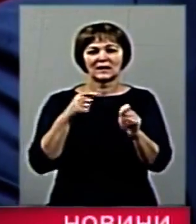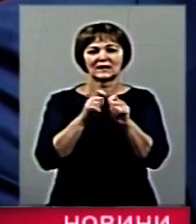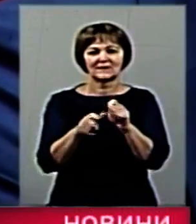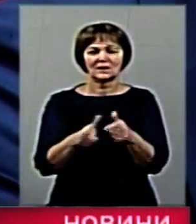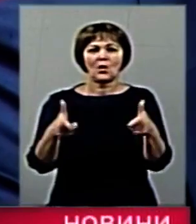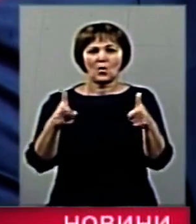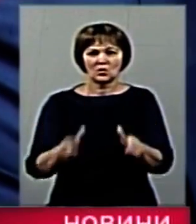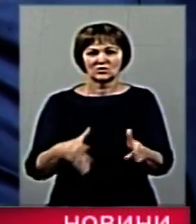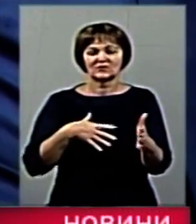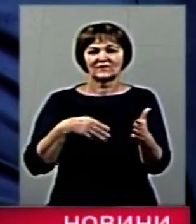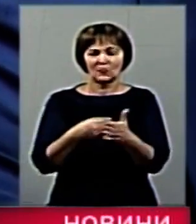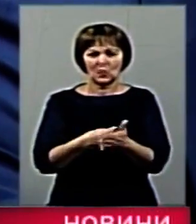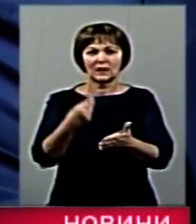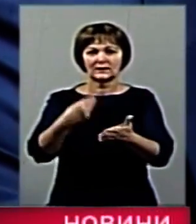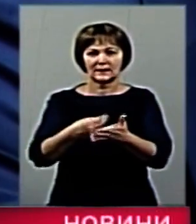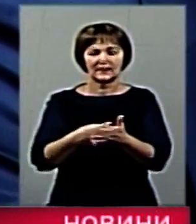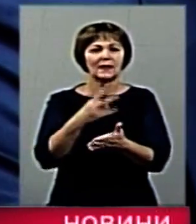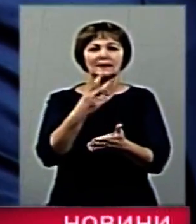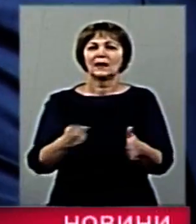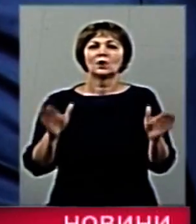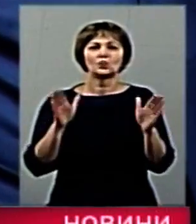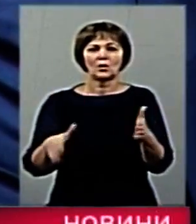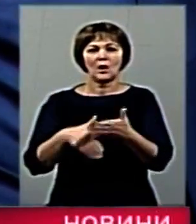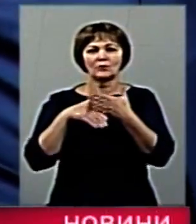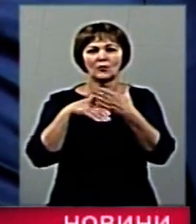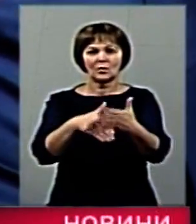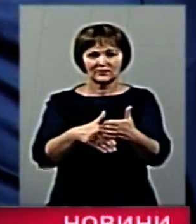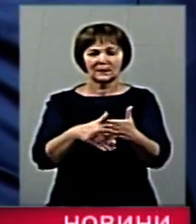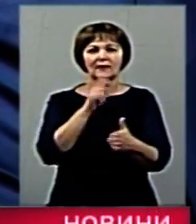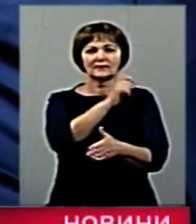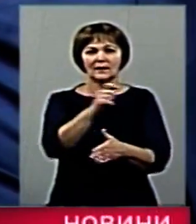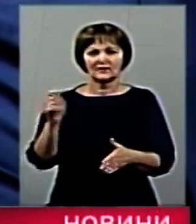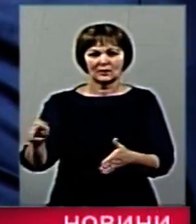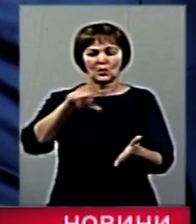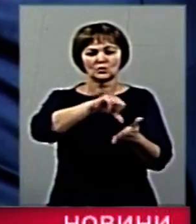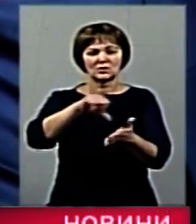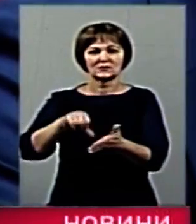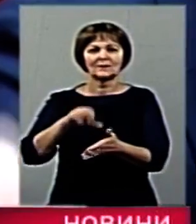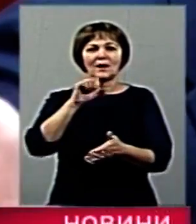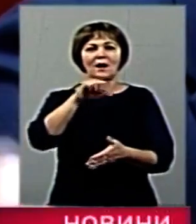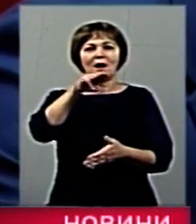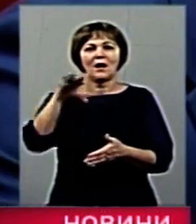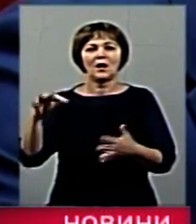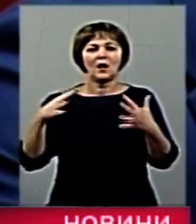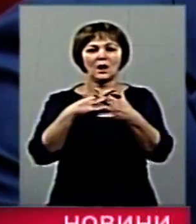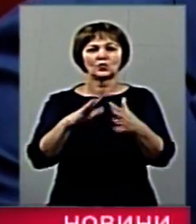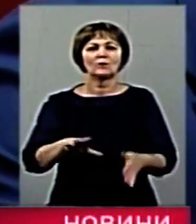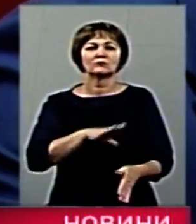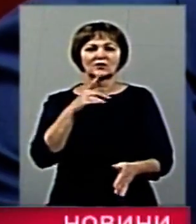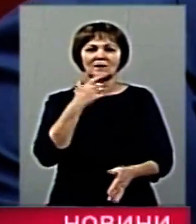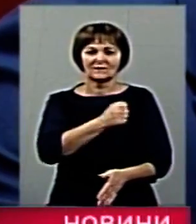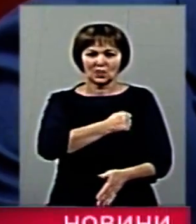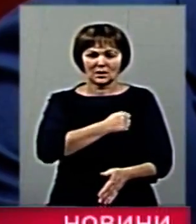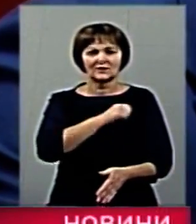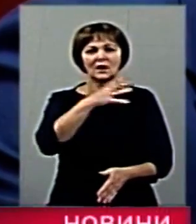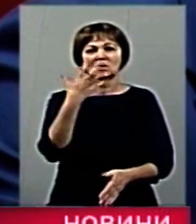готові за свій кошт не тільки допомогти даним людям, учасникам, АТО, які воювали за нас, а ще й